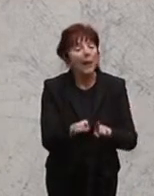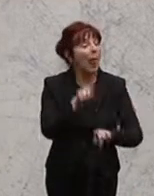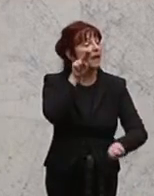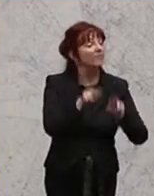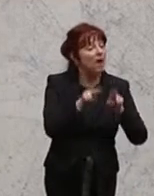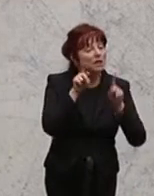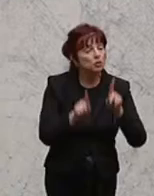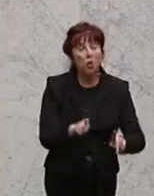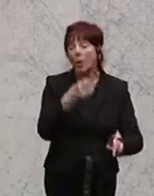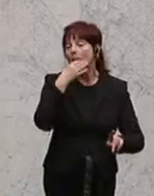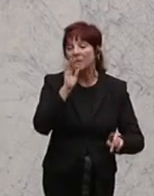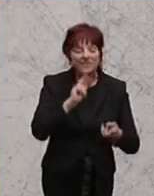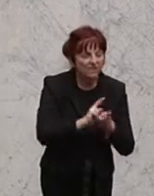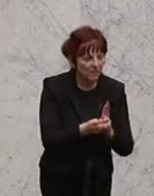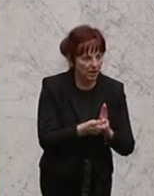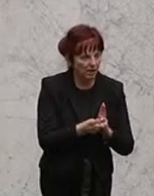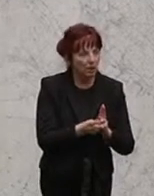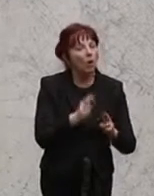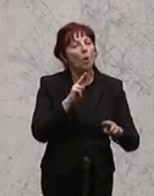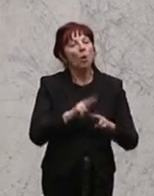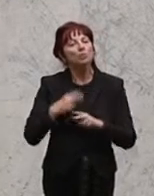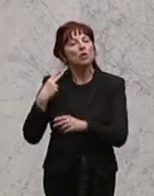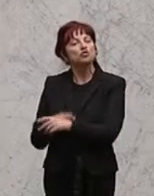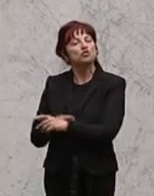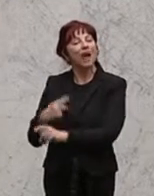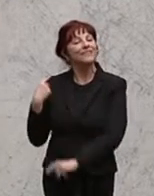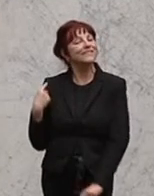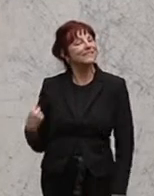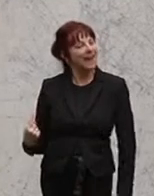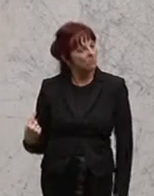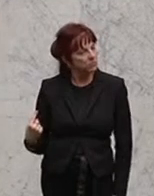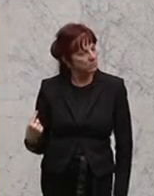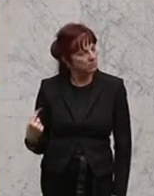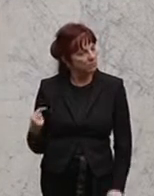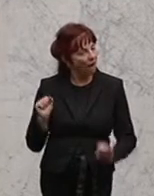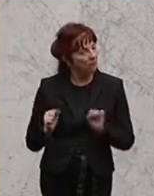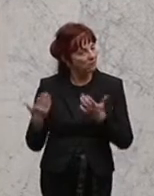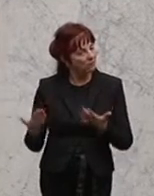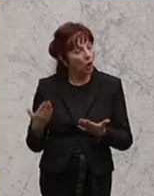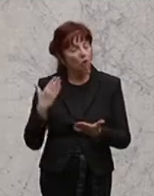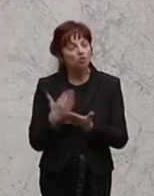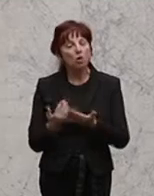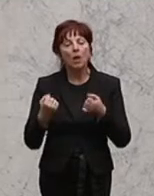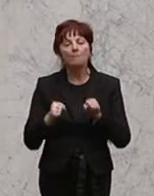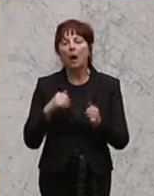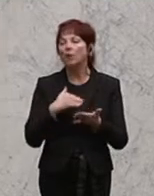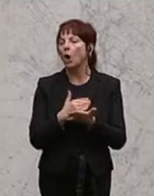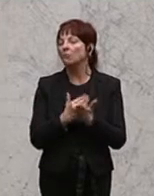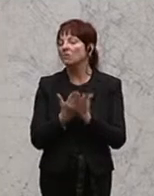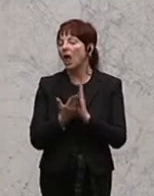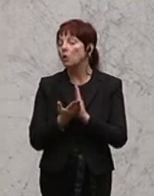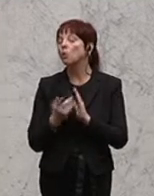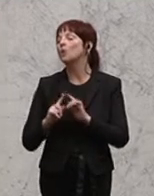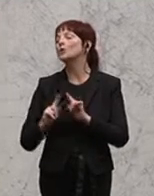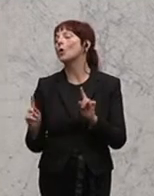wie er besser sein soll. Und wenn es um den Staat selbst geht, gibt es bereits bei der Aufteilung der Macht Sonderregeln.